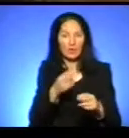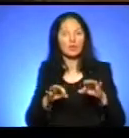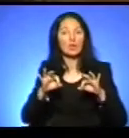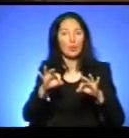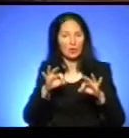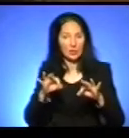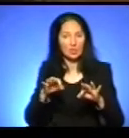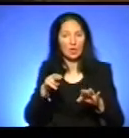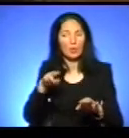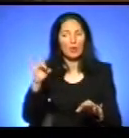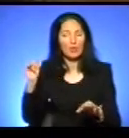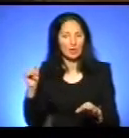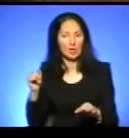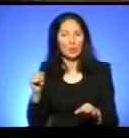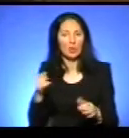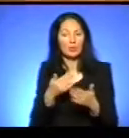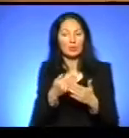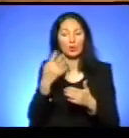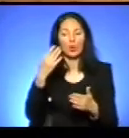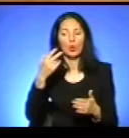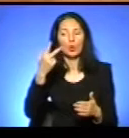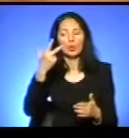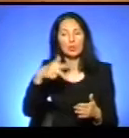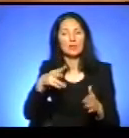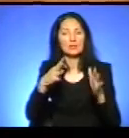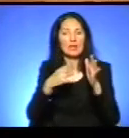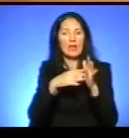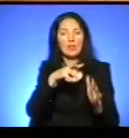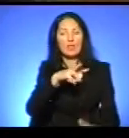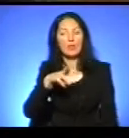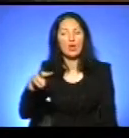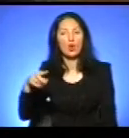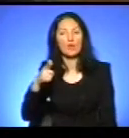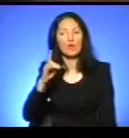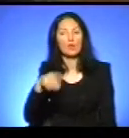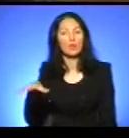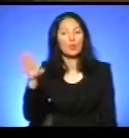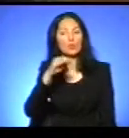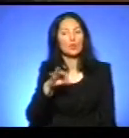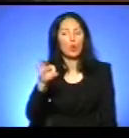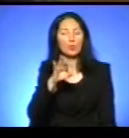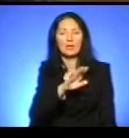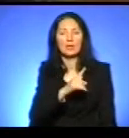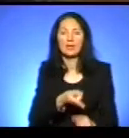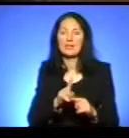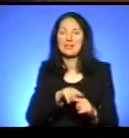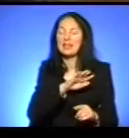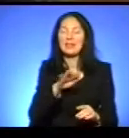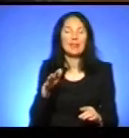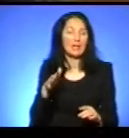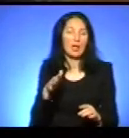близько 39 мільйонів гривень по всій області. Звичайно, це не покриє всі